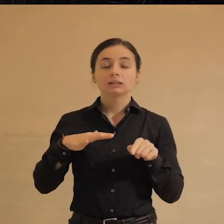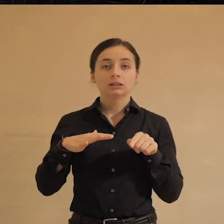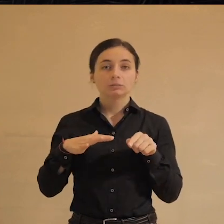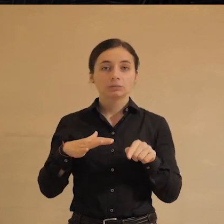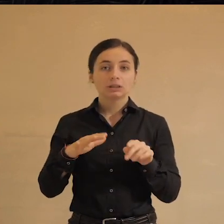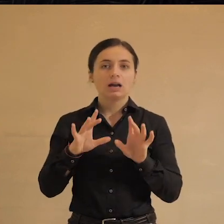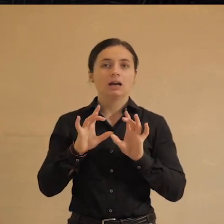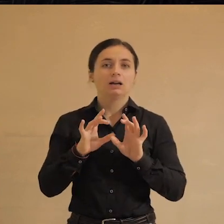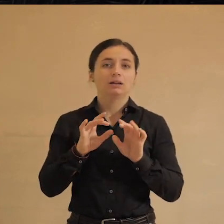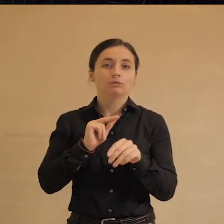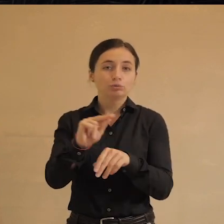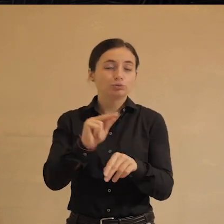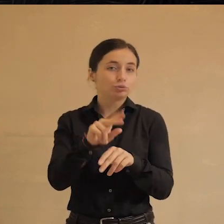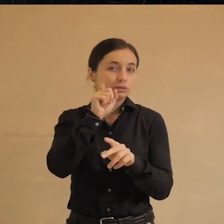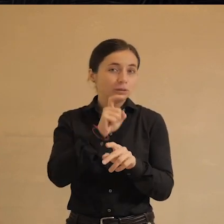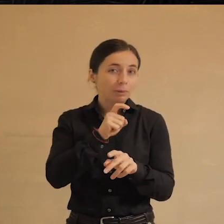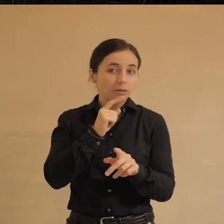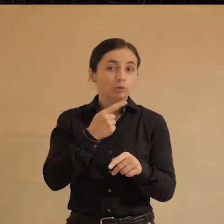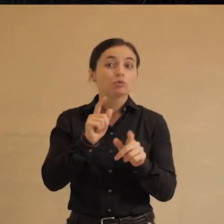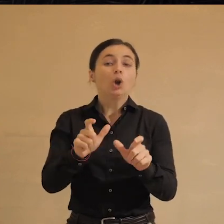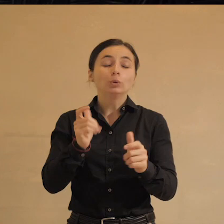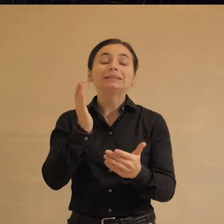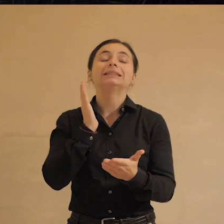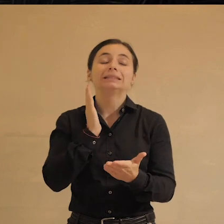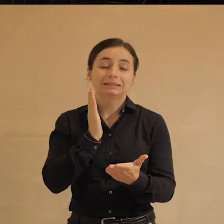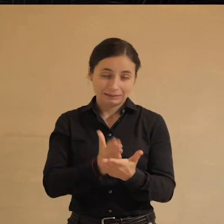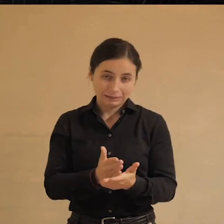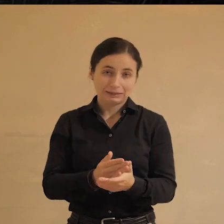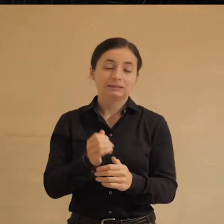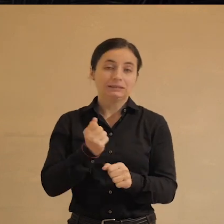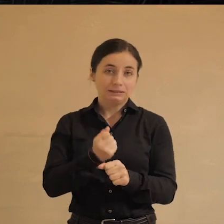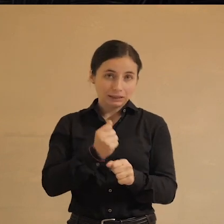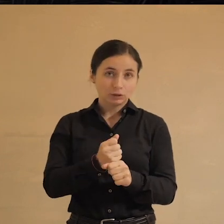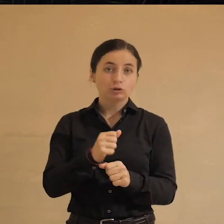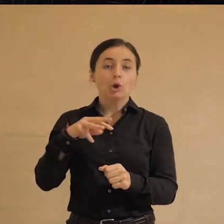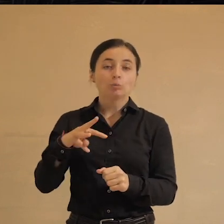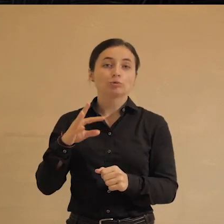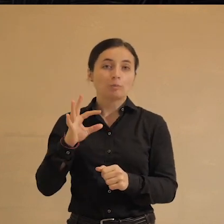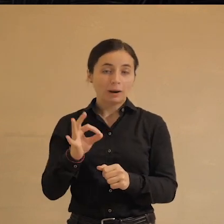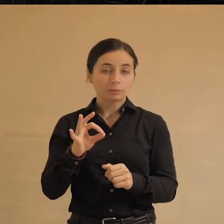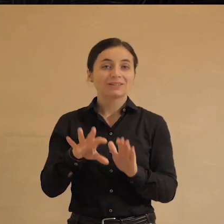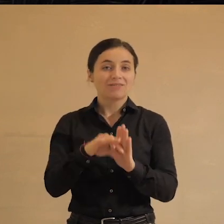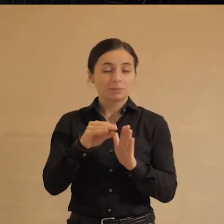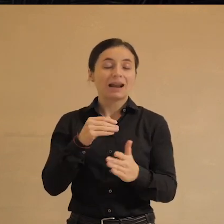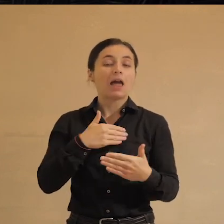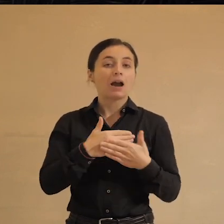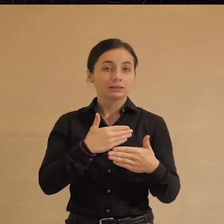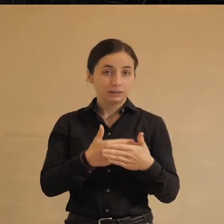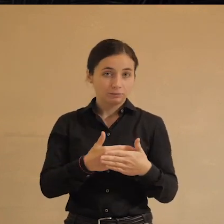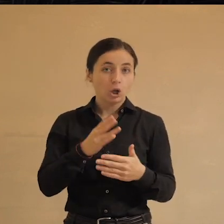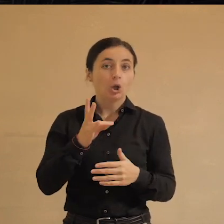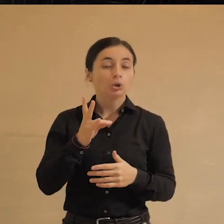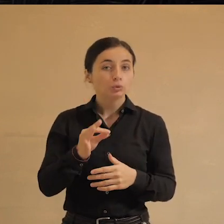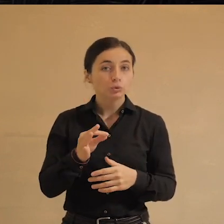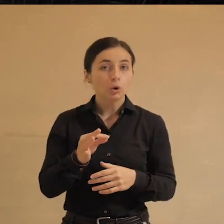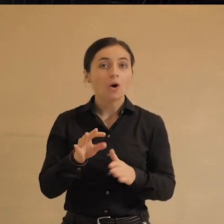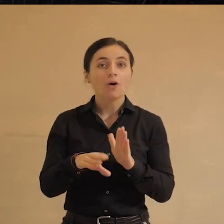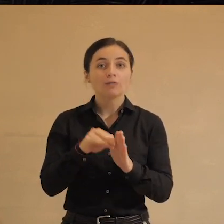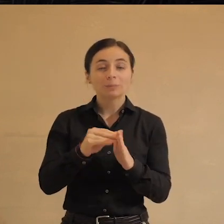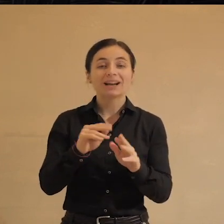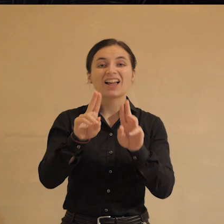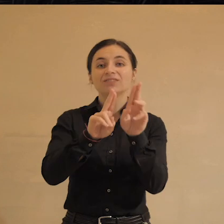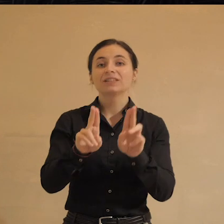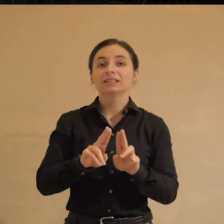мучу этому, непонятно, потому что люди это все уже делают. Ваши муниципальные выборы, в общем, довольно активные. Но на выборах